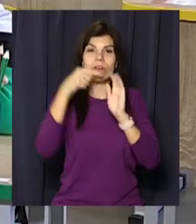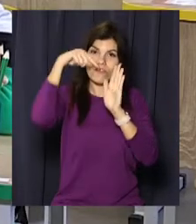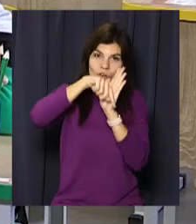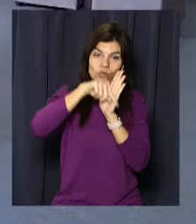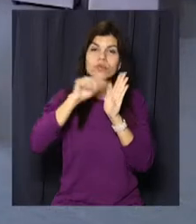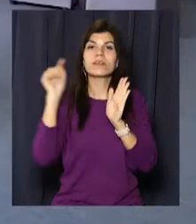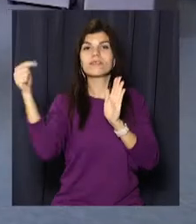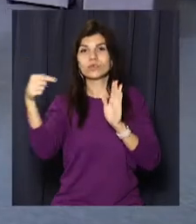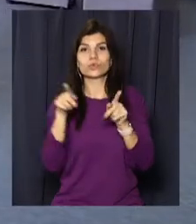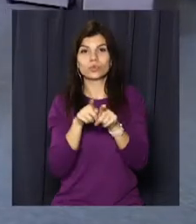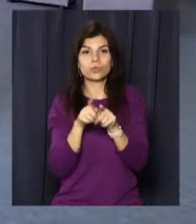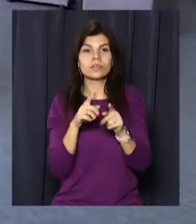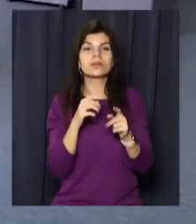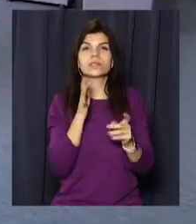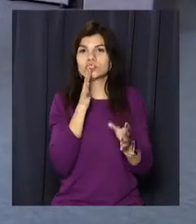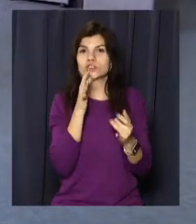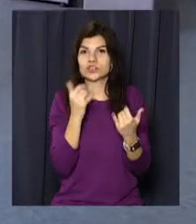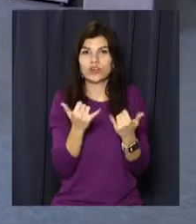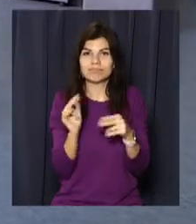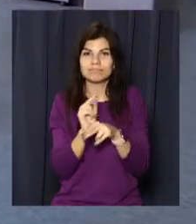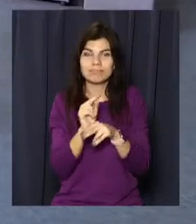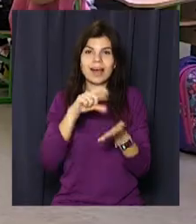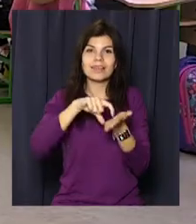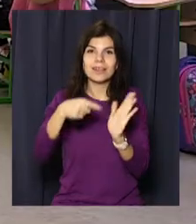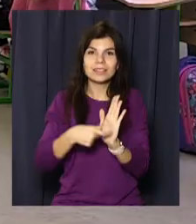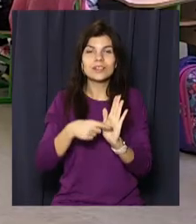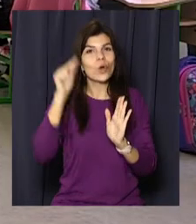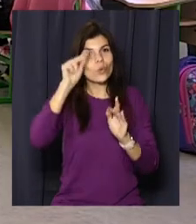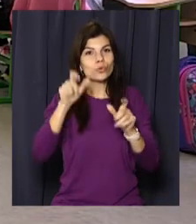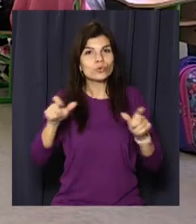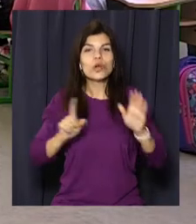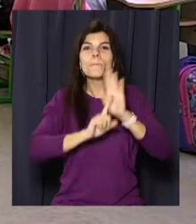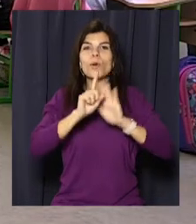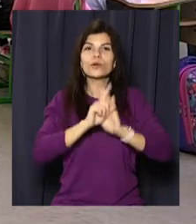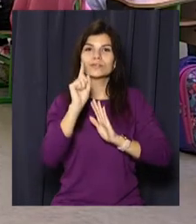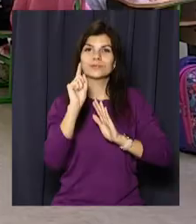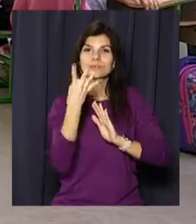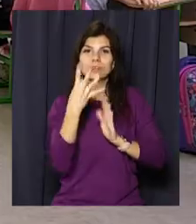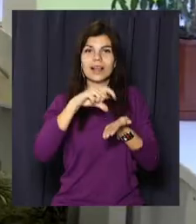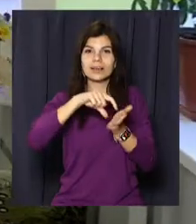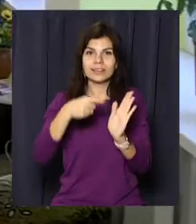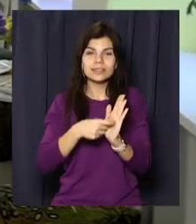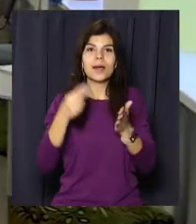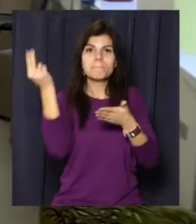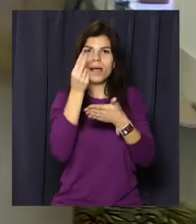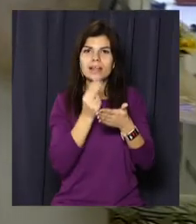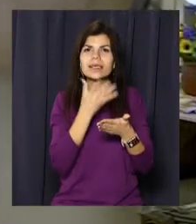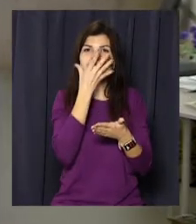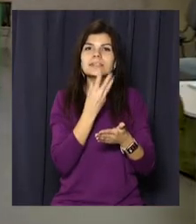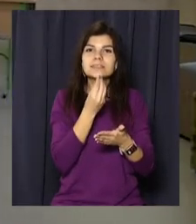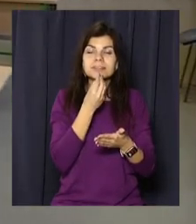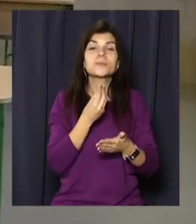всередині. Стильно оздоблені навчальні класи, зокрема кімнати учнів початкових класів розписали яскравими малюнками.